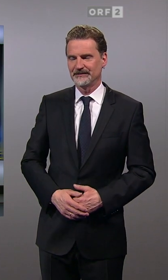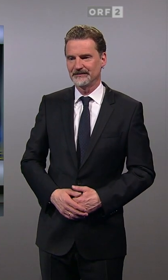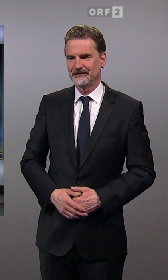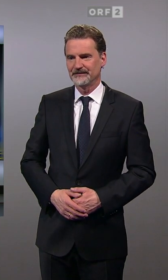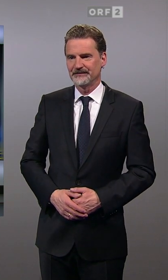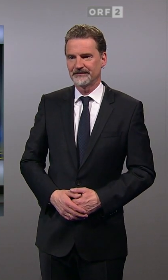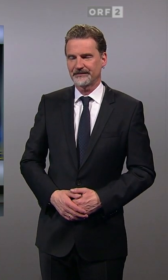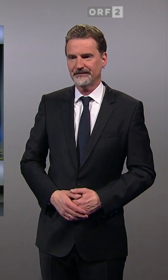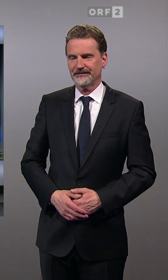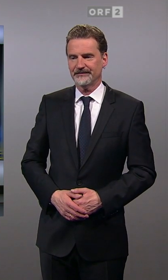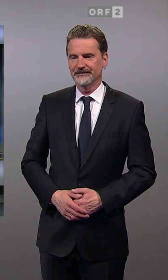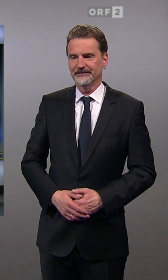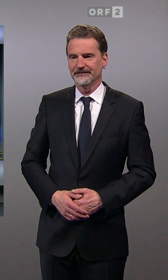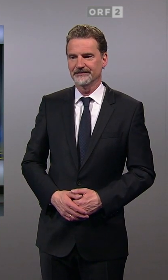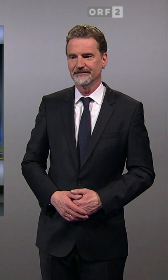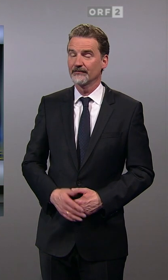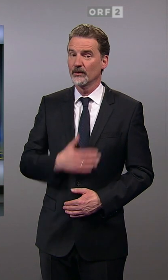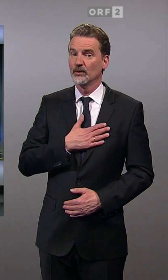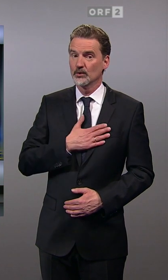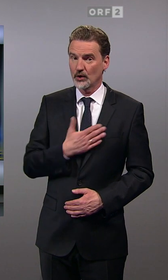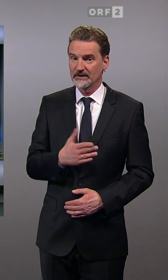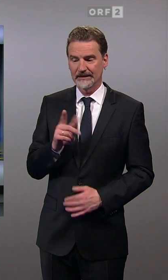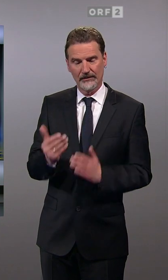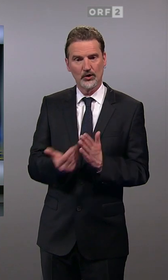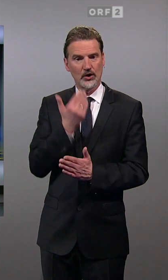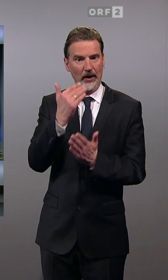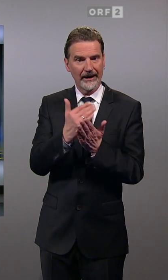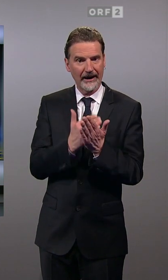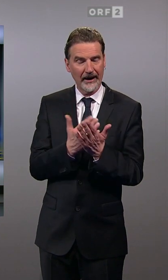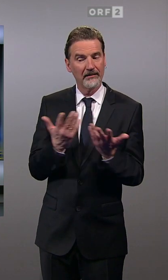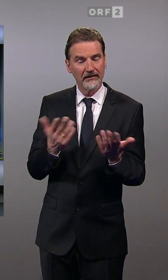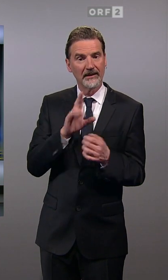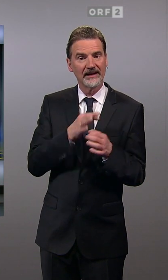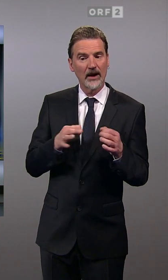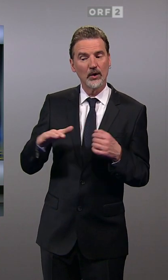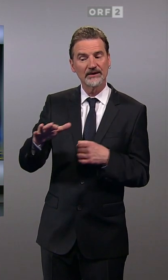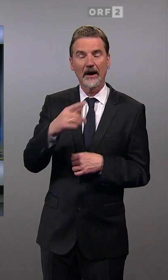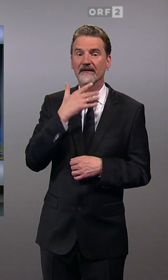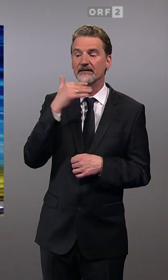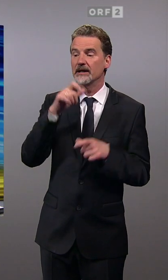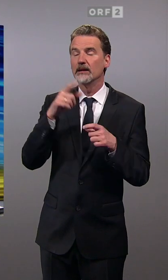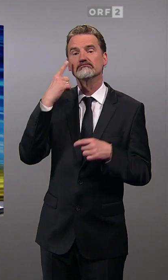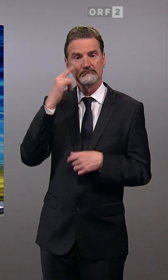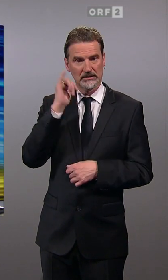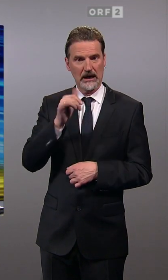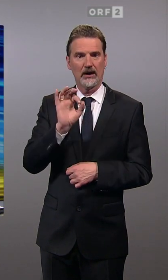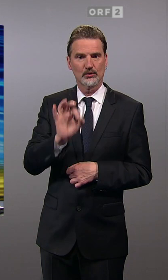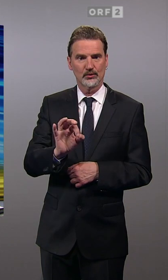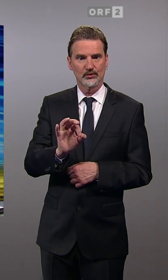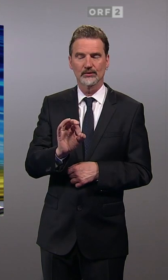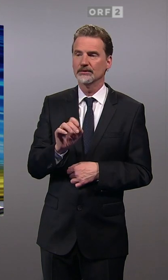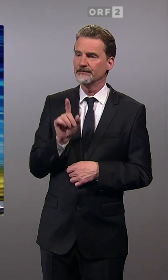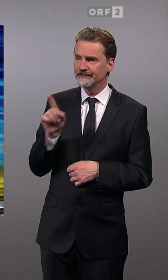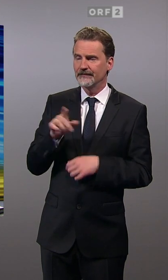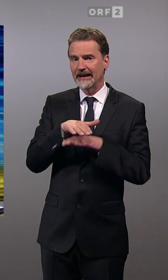Wahlsonntag, nicht zur Wahl geben. Und trotzdem, diese neuen Regeln sind vielen in Niederösterreich sehr willkommen. Und auf diese